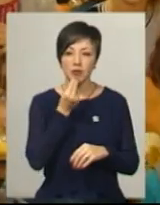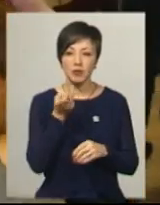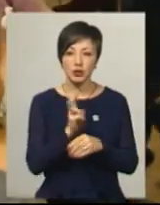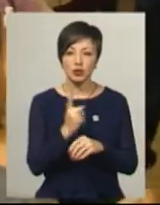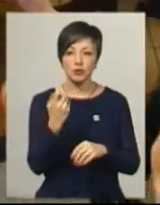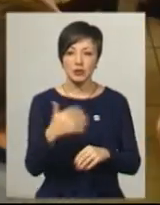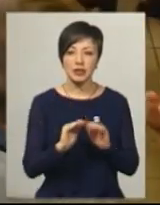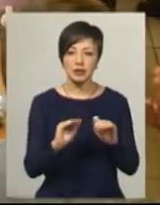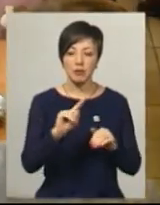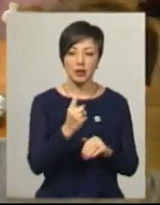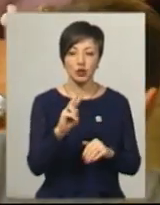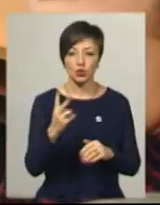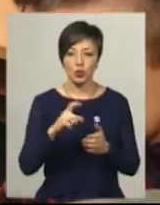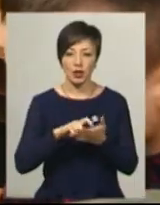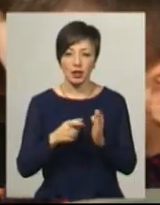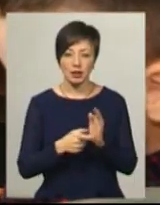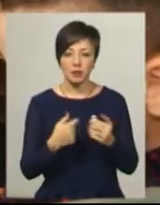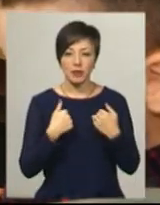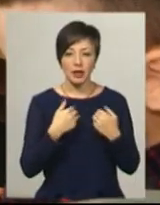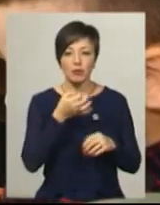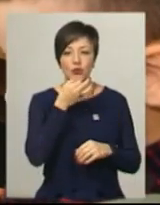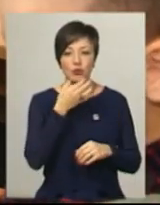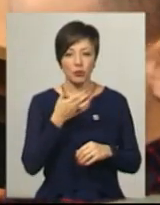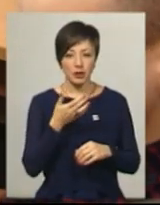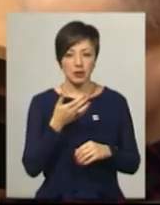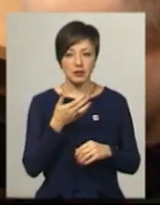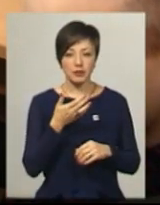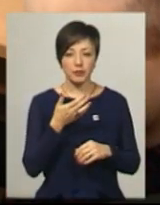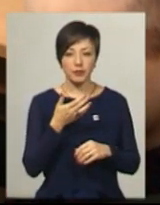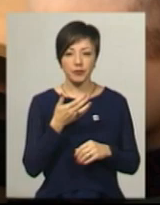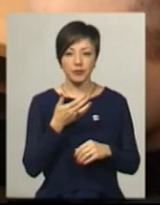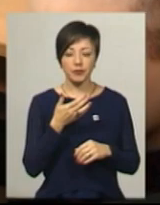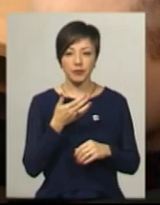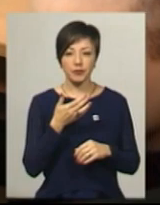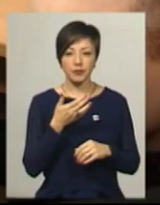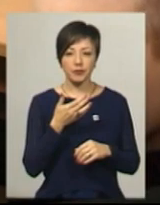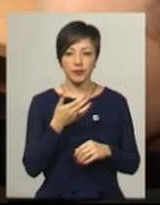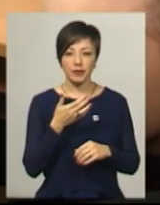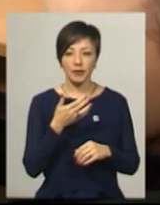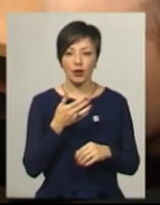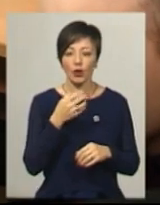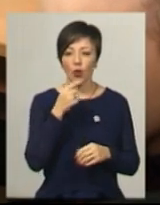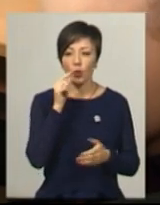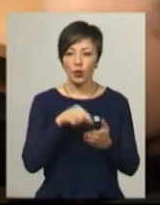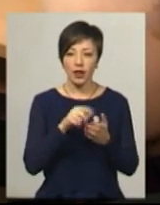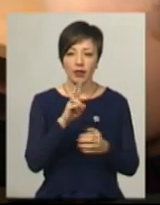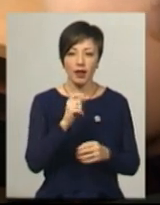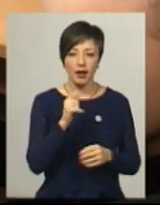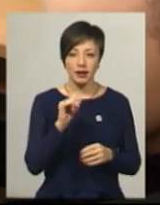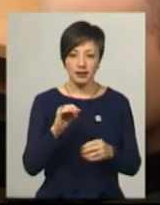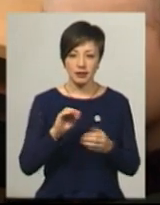учнів перших та других класів. Мені подобаються курині нагіди, помідор,